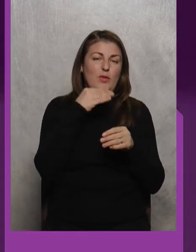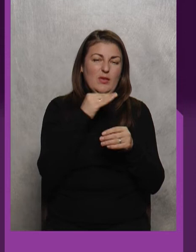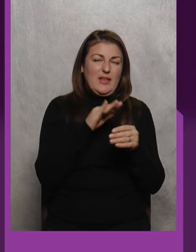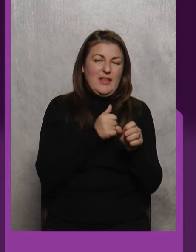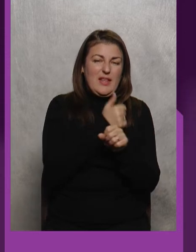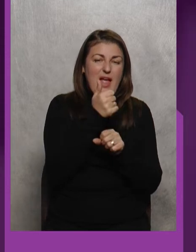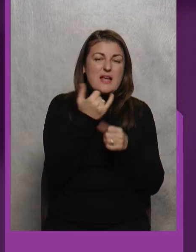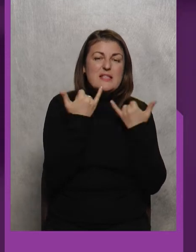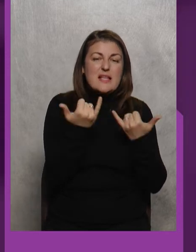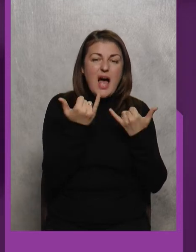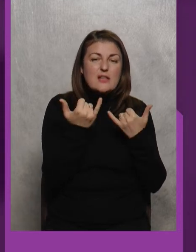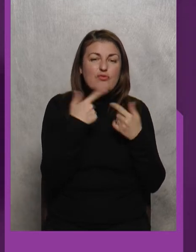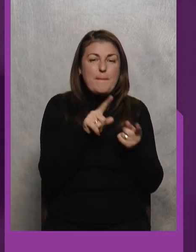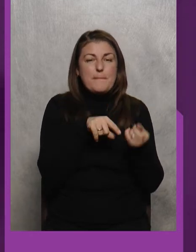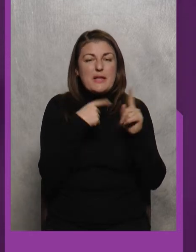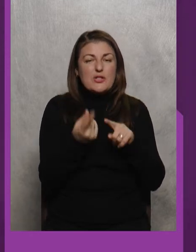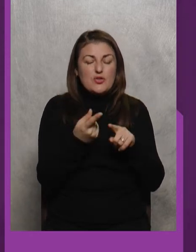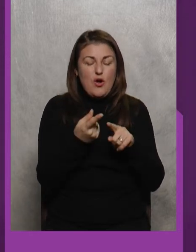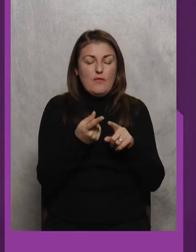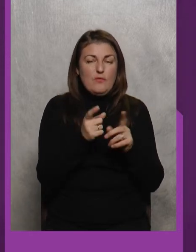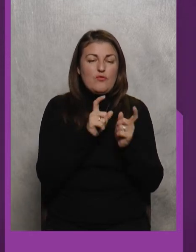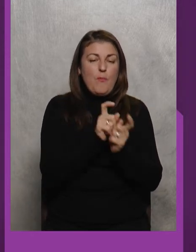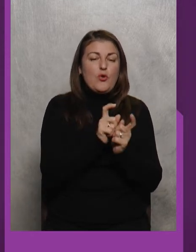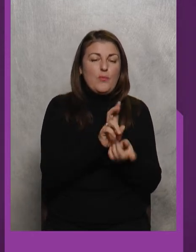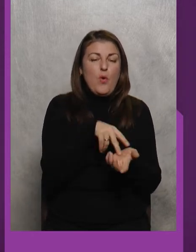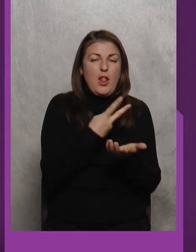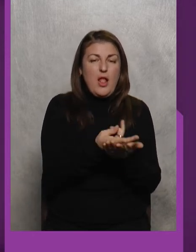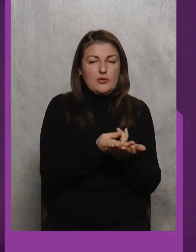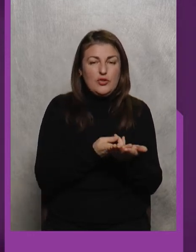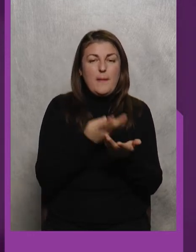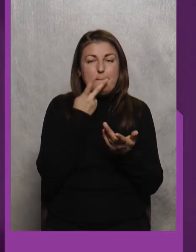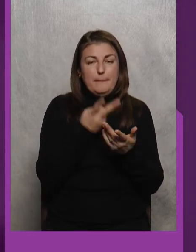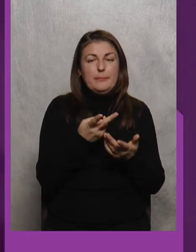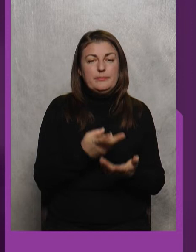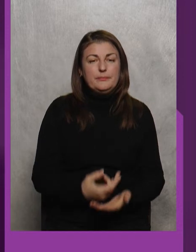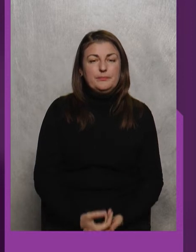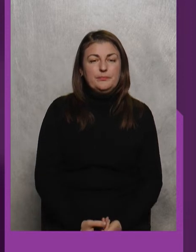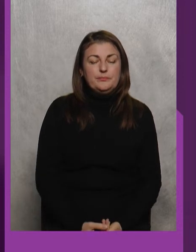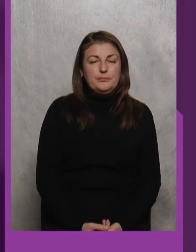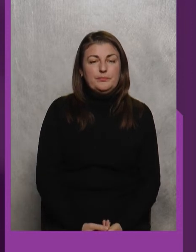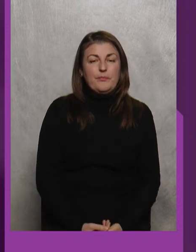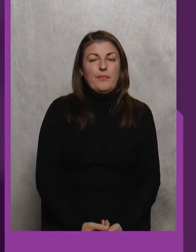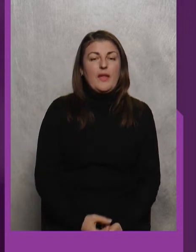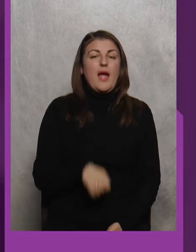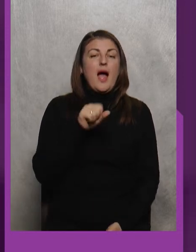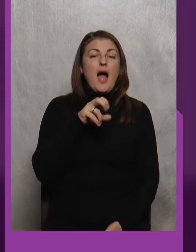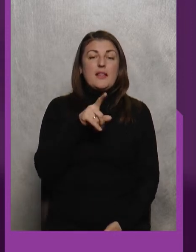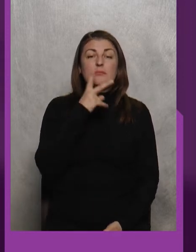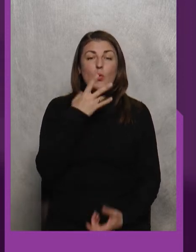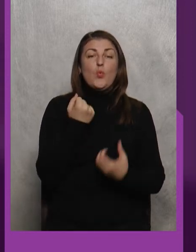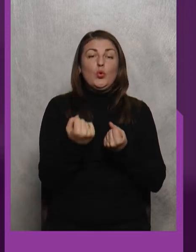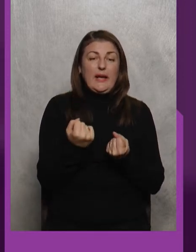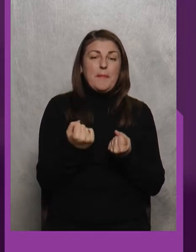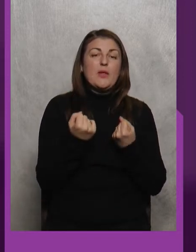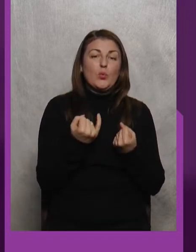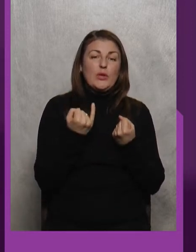Зараз перейшов боротьбу з лежачі Буде якась дія Нам навіть табуло показали